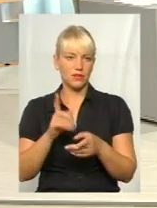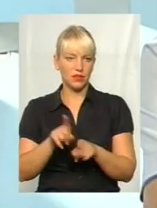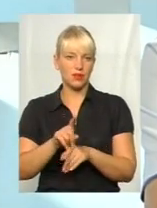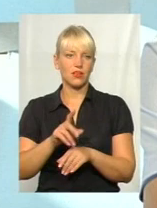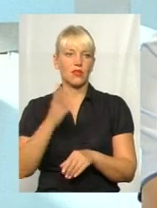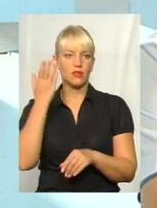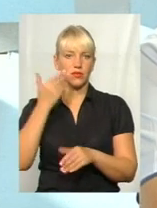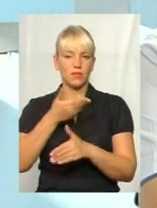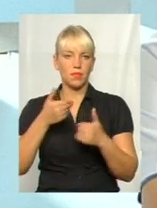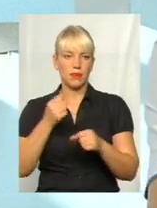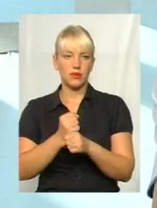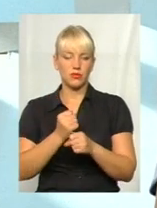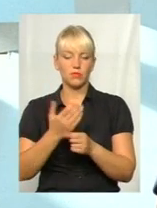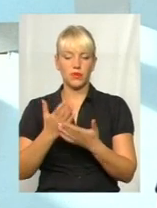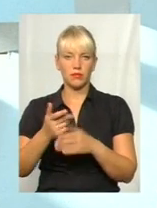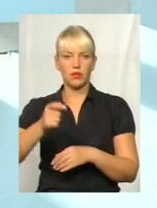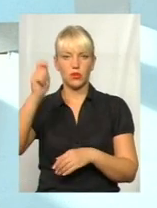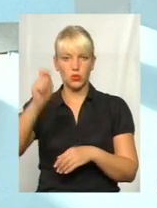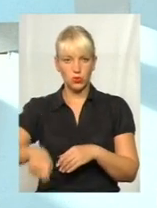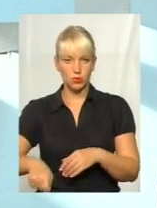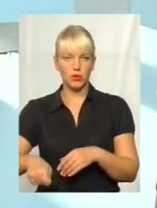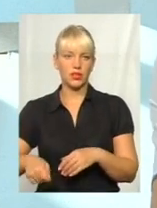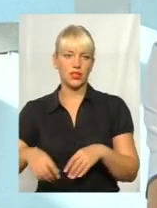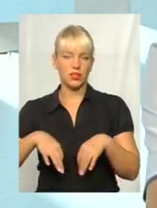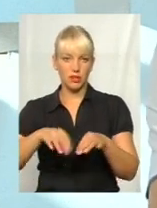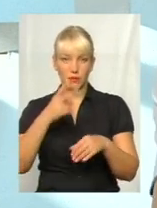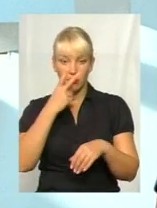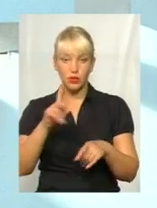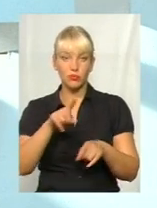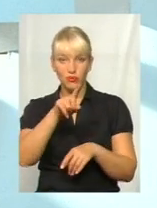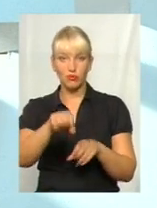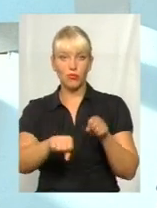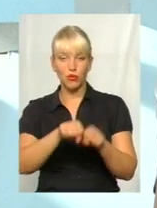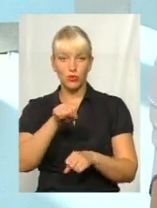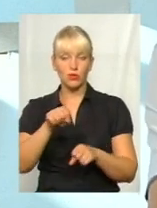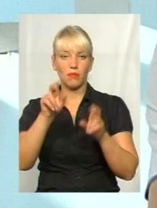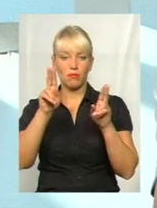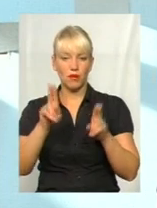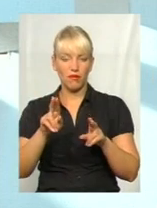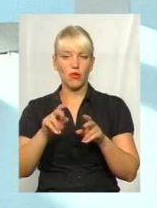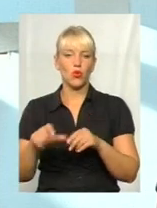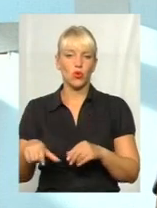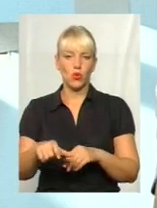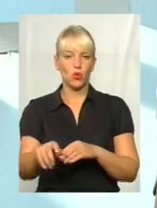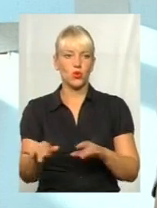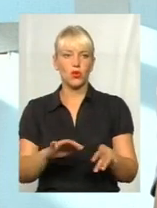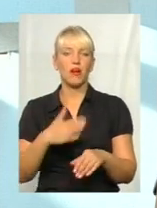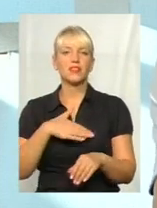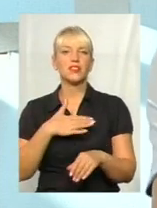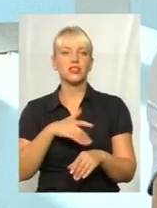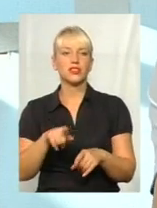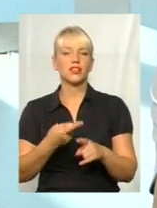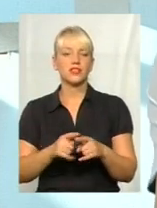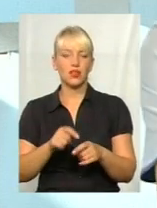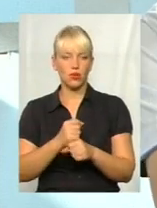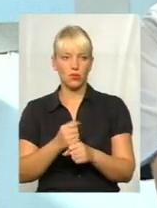і зупиняємо транспортний засіб, бачимо, що він порушує правила дорожнього руху, ми звертаємося до воді, а кажемо, а навіщо ти зробиш? А